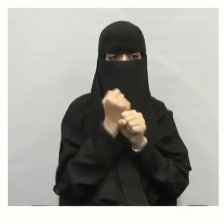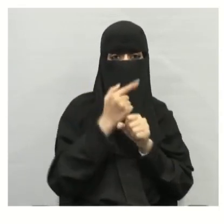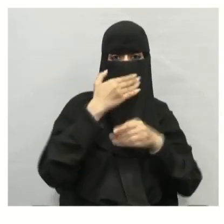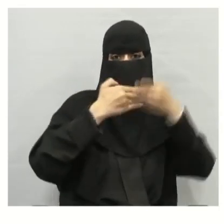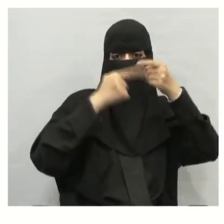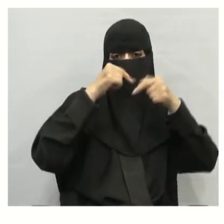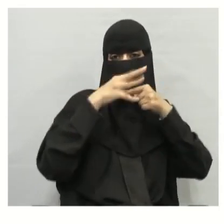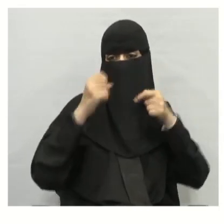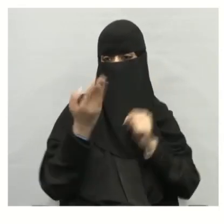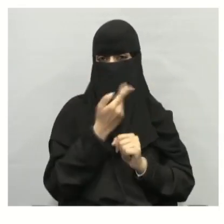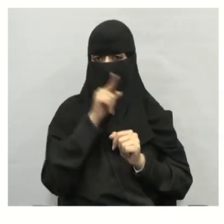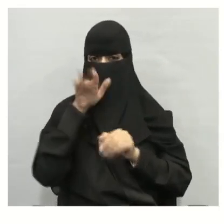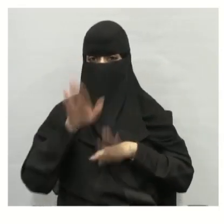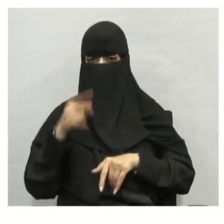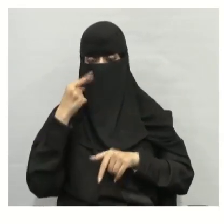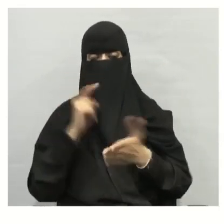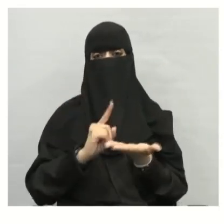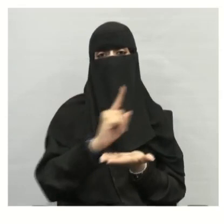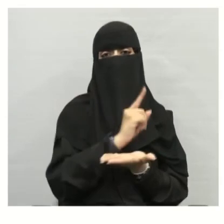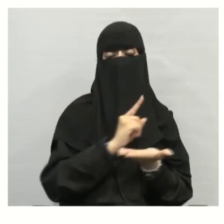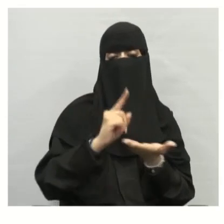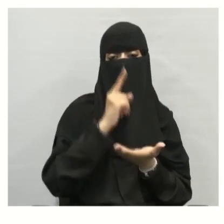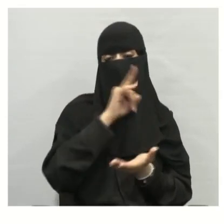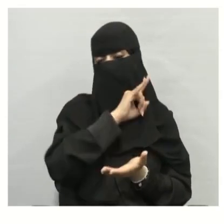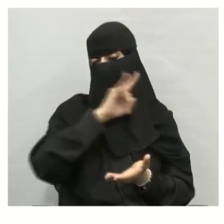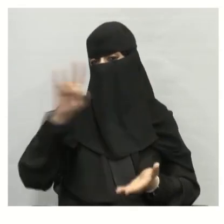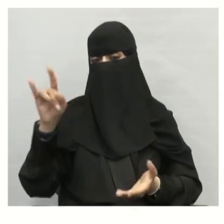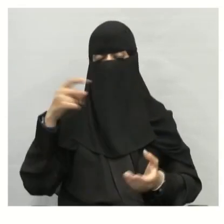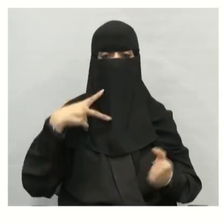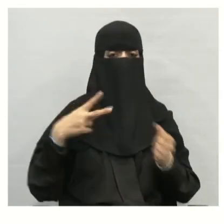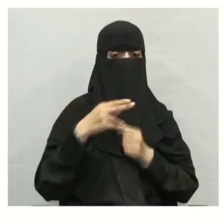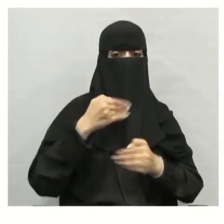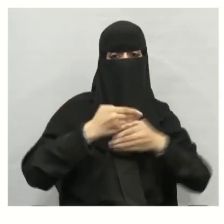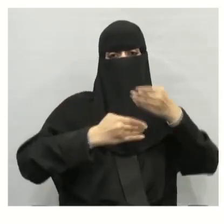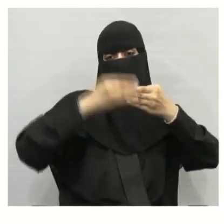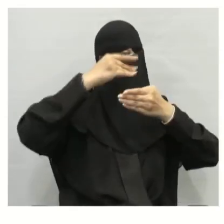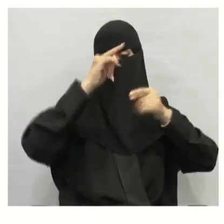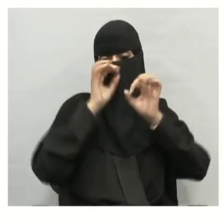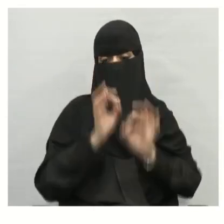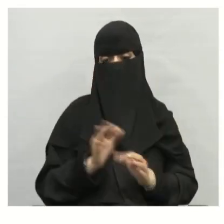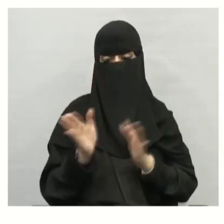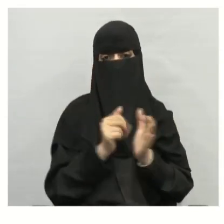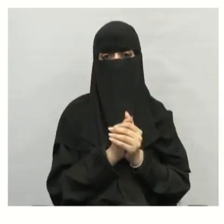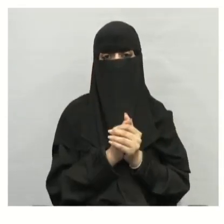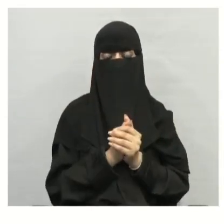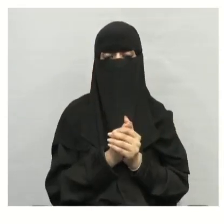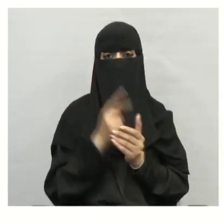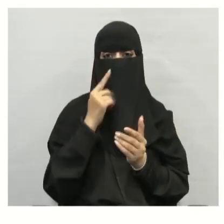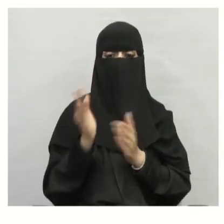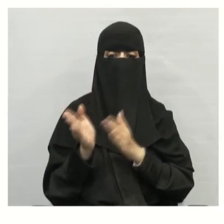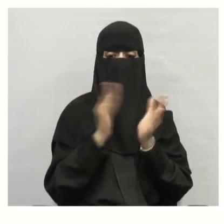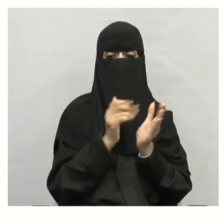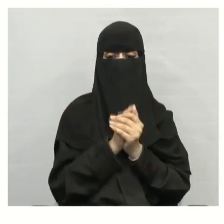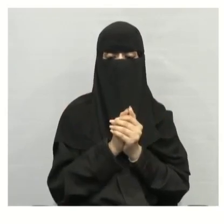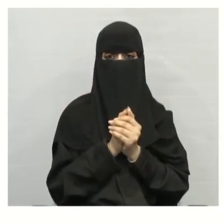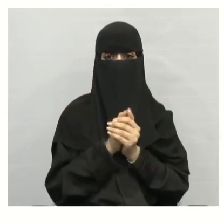سلبا بشكل كبير في البيئة هنا لا يسمح بالبناء لننتقل الآن